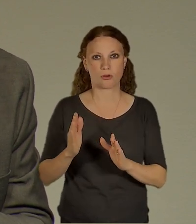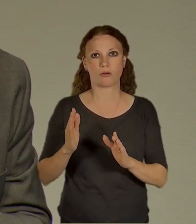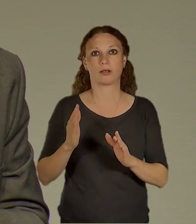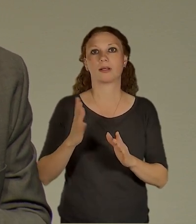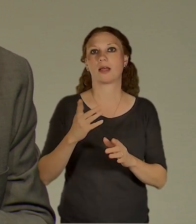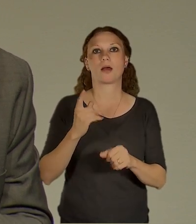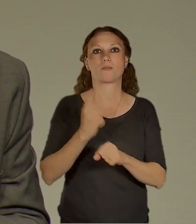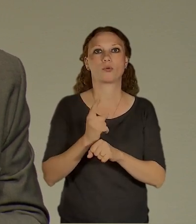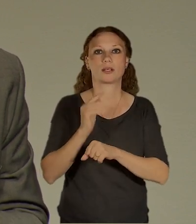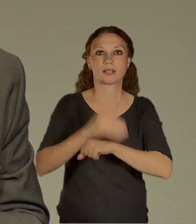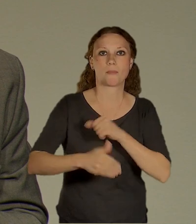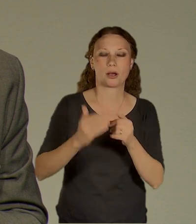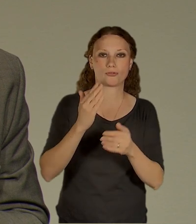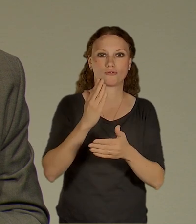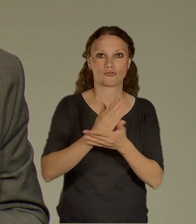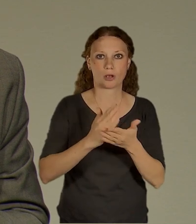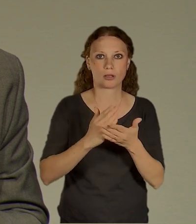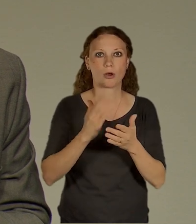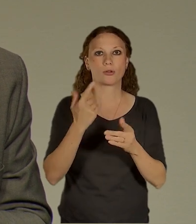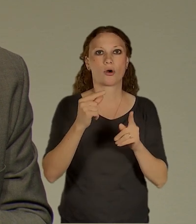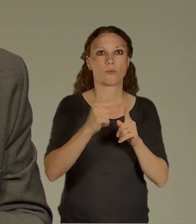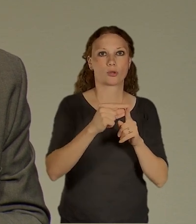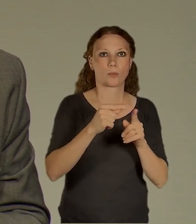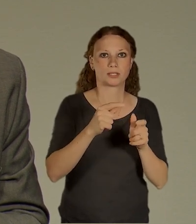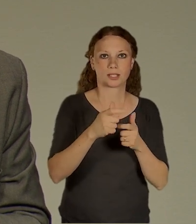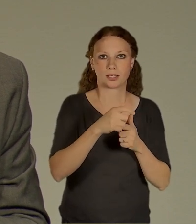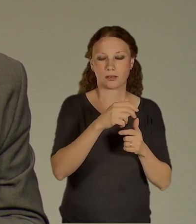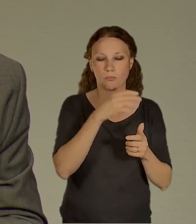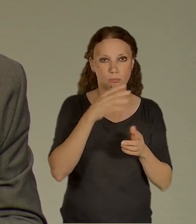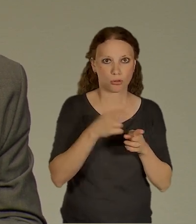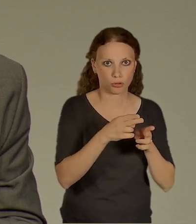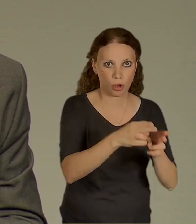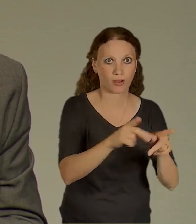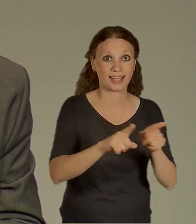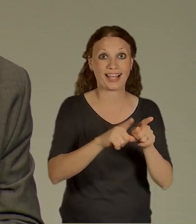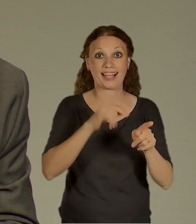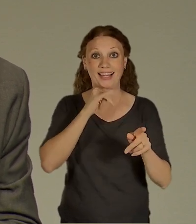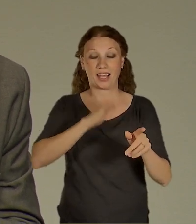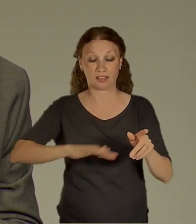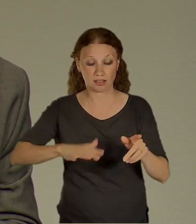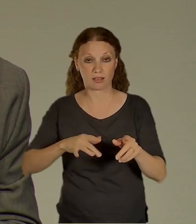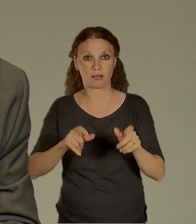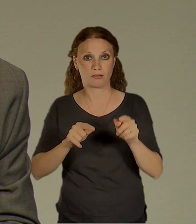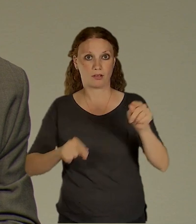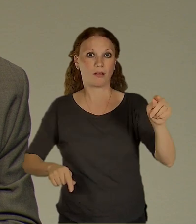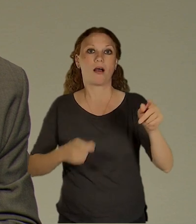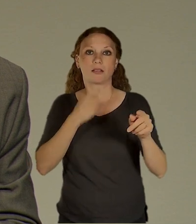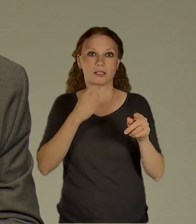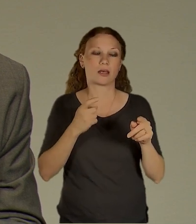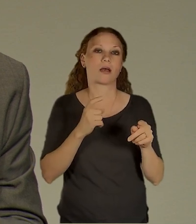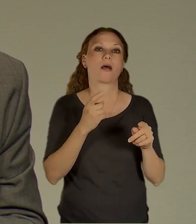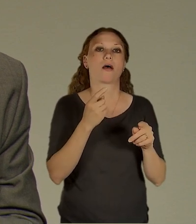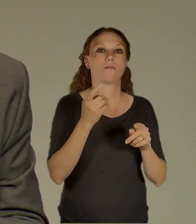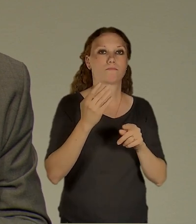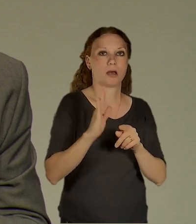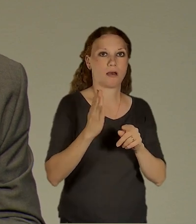sever od Brokopského potoka, tuším, ale i na jich, takže by se vlastně tím směrem protáhlo vlastně jako druhá větev metra B ze 100 důlek.